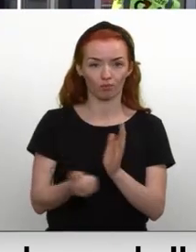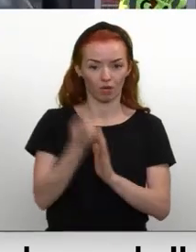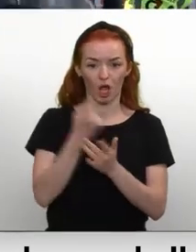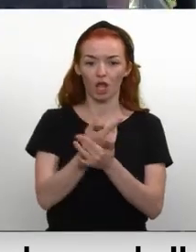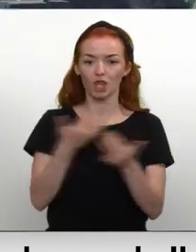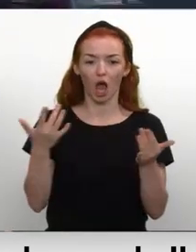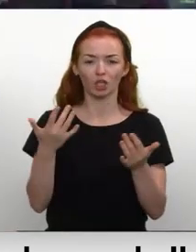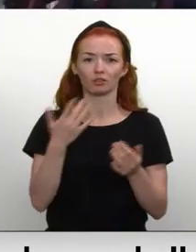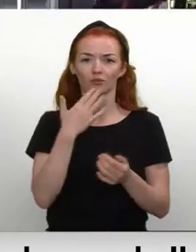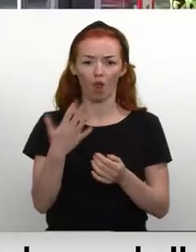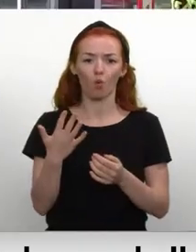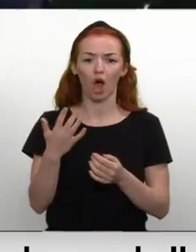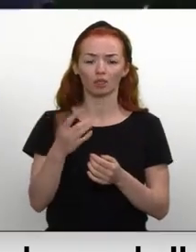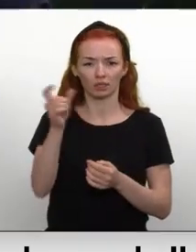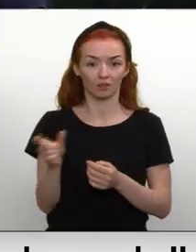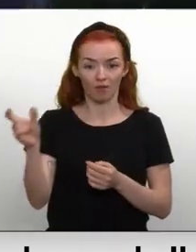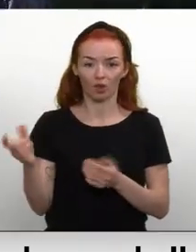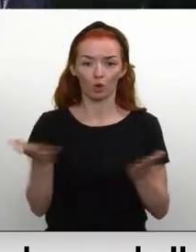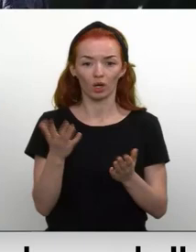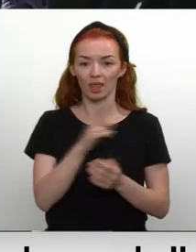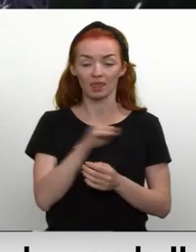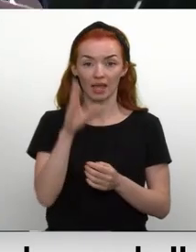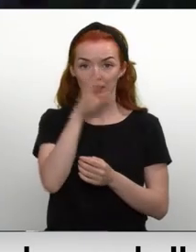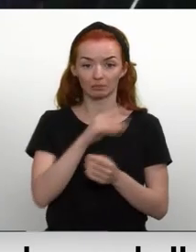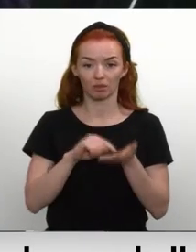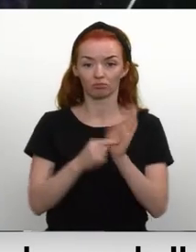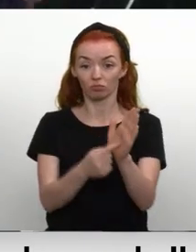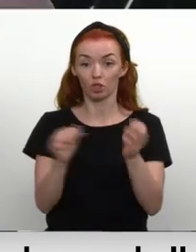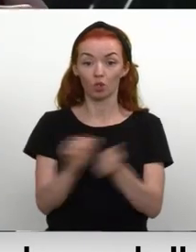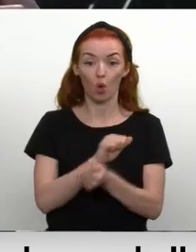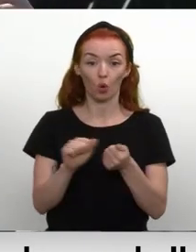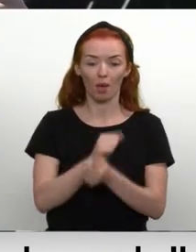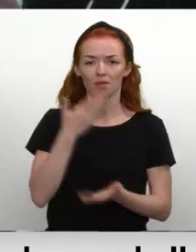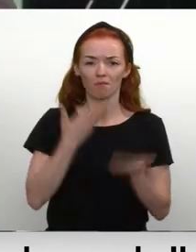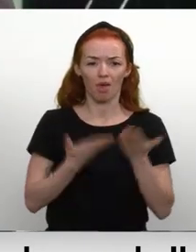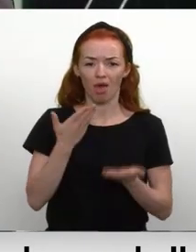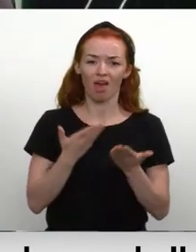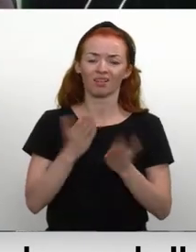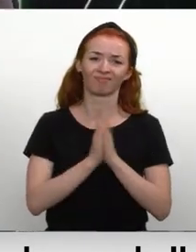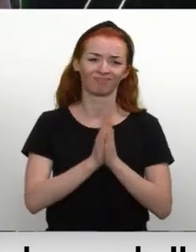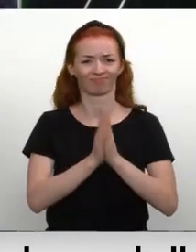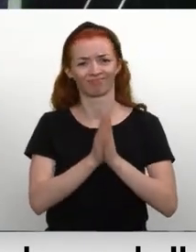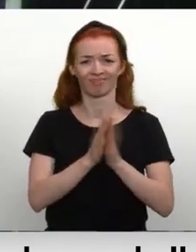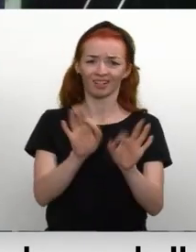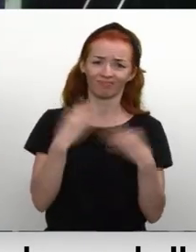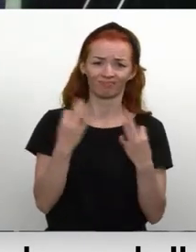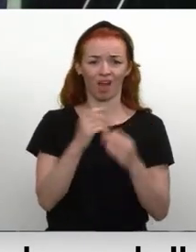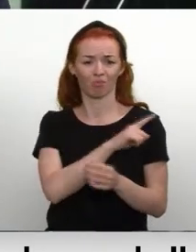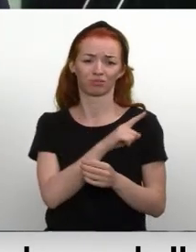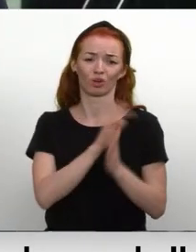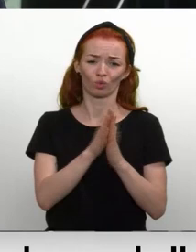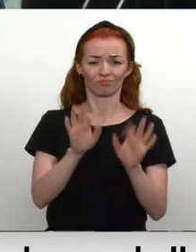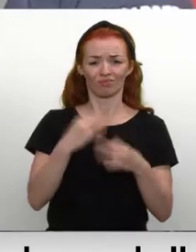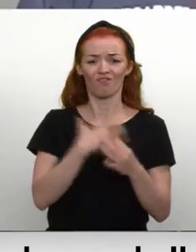dažādās valodās runājoši cilvēki, kur nespējot uzrādīt derīgas dokumentas, mēģināja iežēlināt apsargus, ka viņiem obligāti